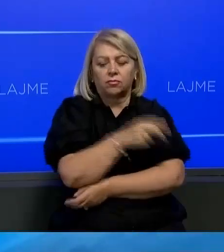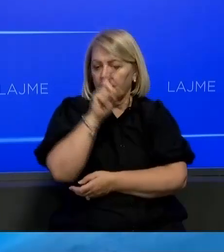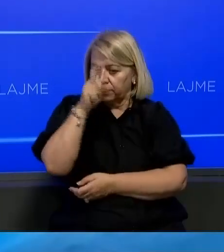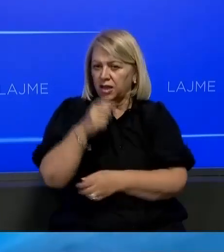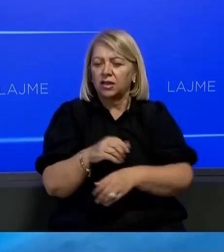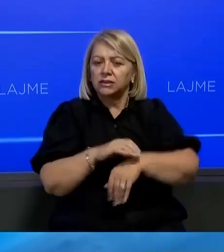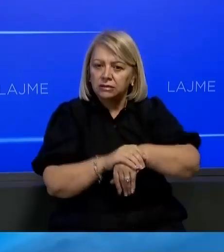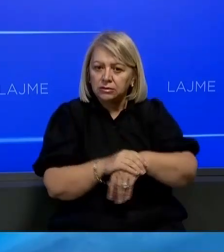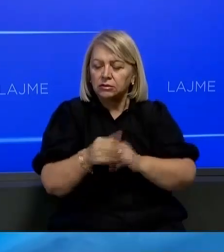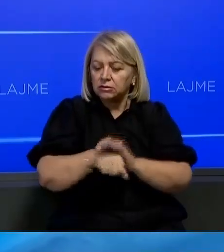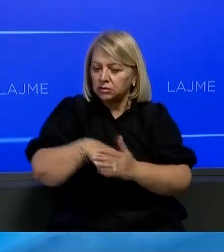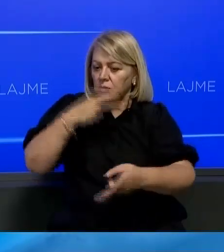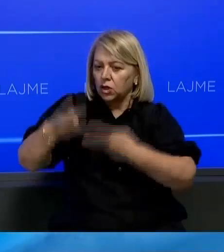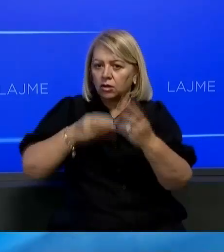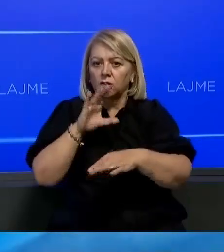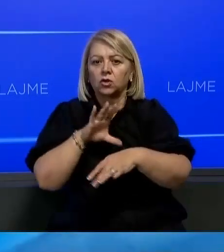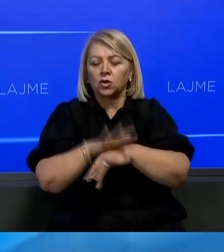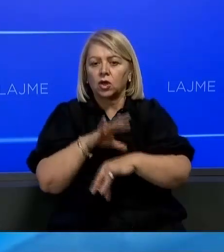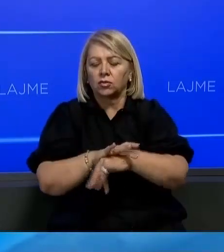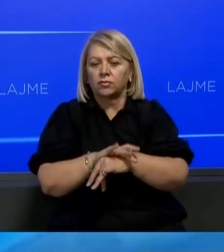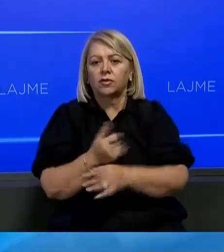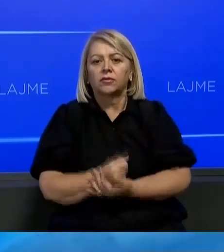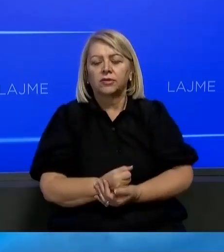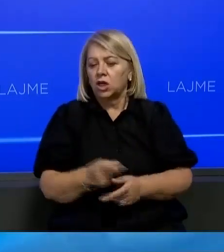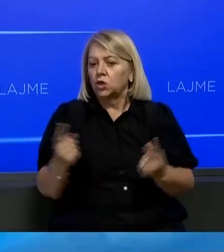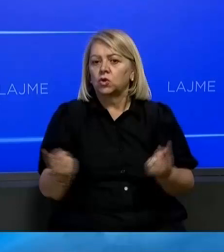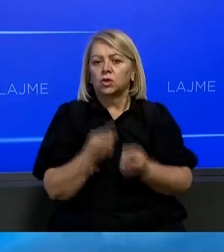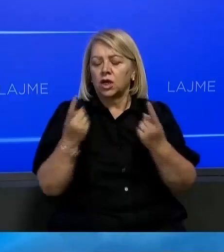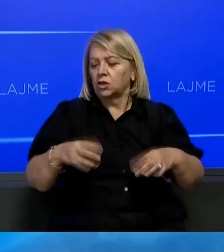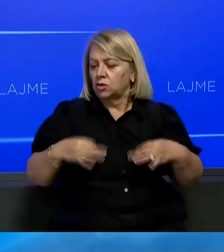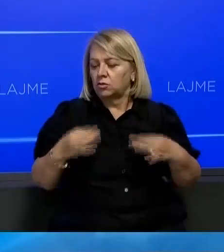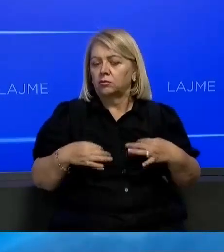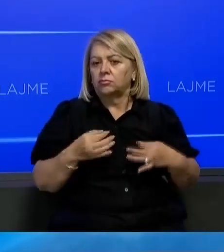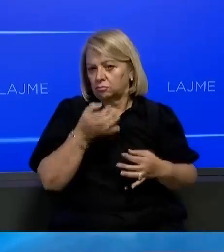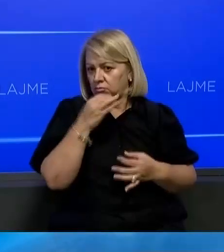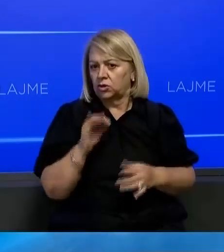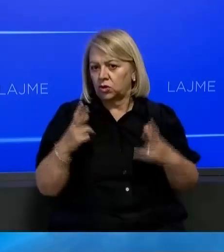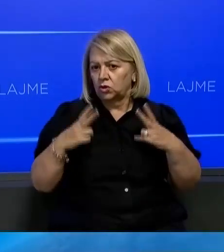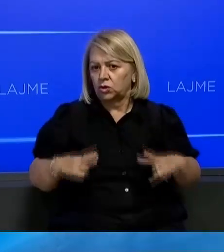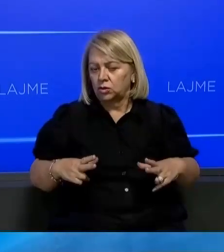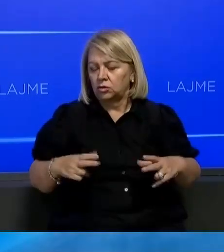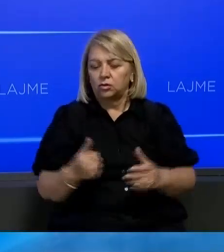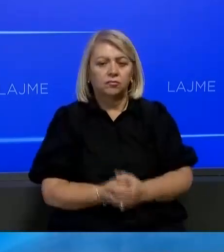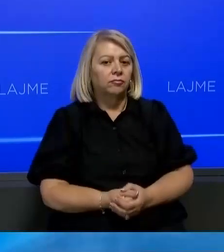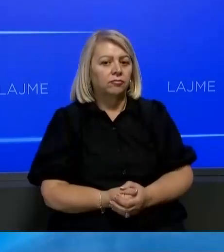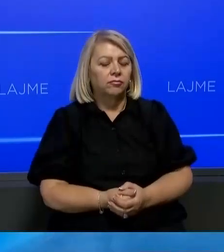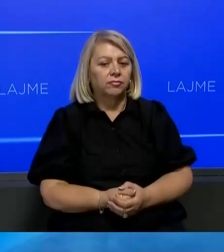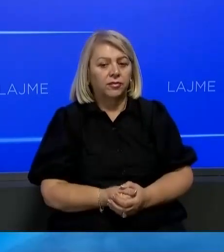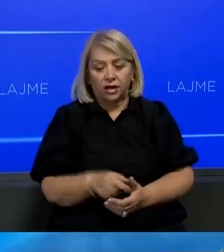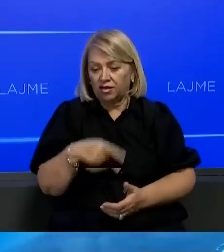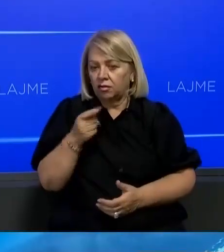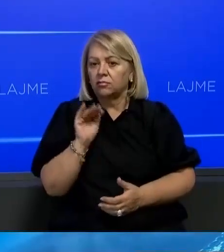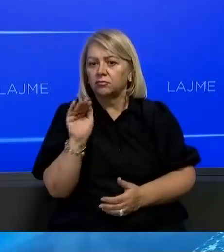ka kryo rexaminimet mjekësore, dhe për fatë e mjë gjendja saj është ndërësorën stabili për momentin, dërka që si se fashtën me herët,